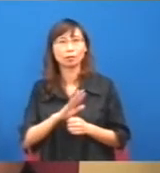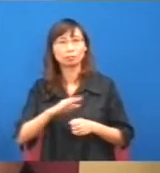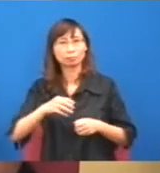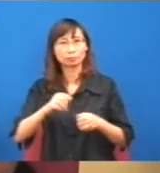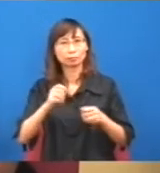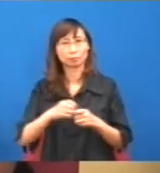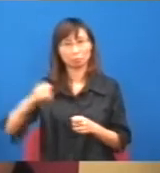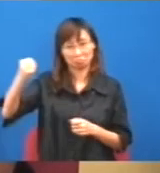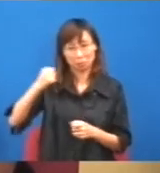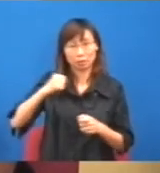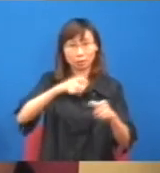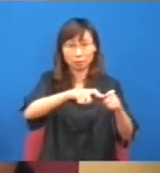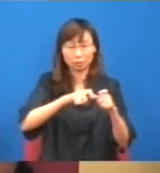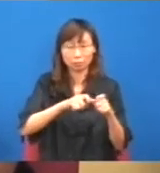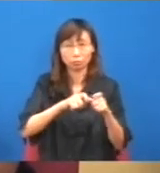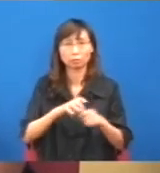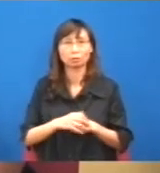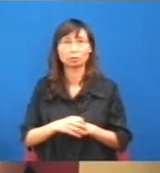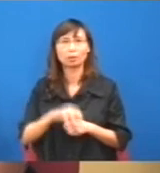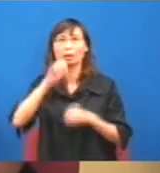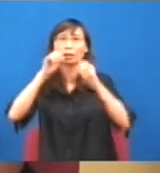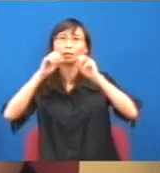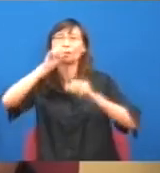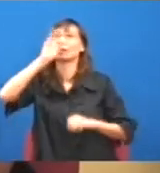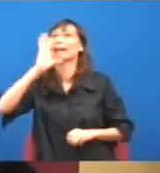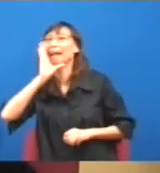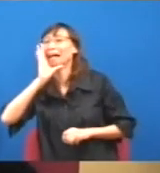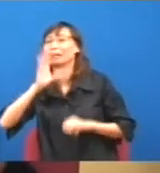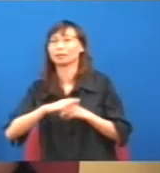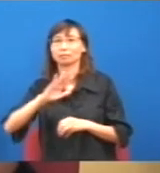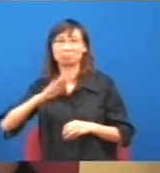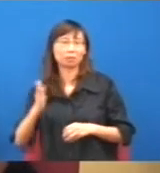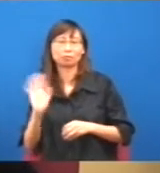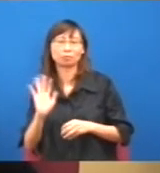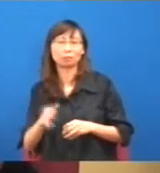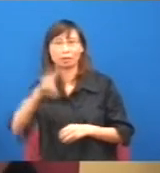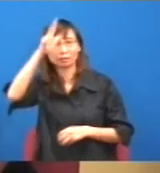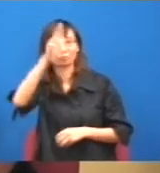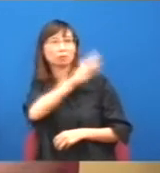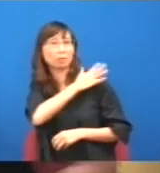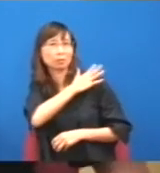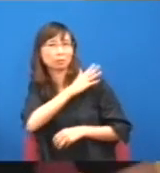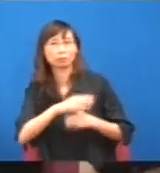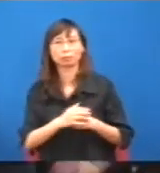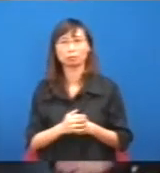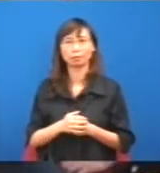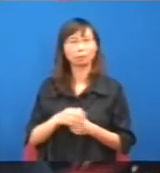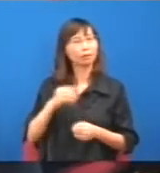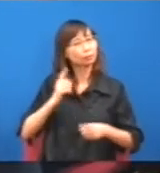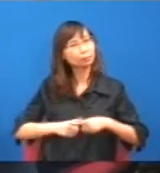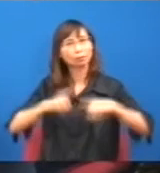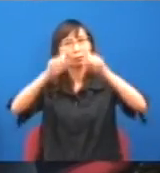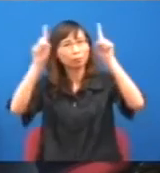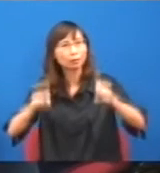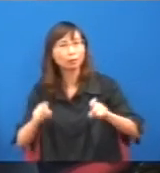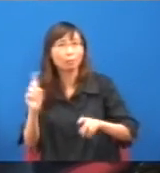取,積極爭取,不過是可奴方他是扮奴方,然後就是,政府撲撲頭說,哎呀,其實那個問題就是,現在香港最低